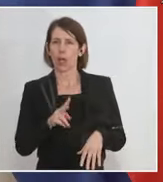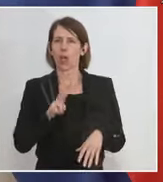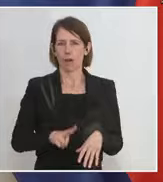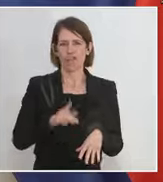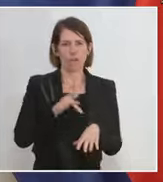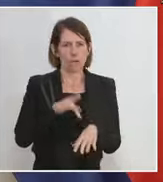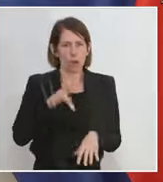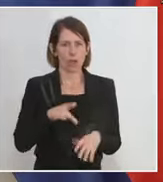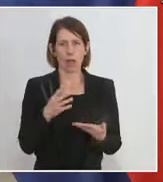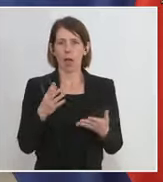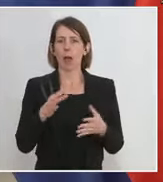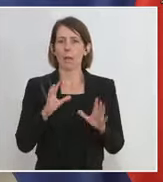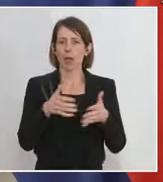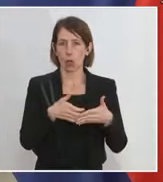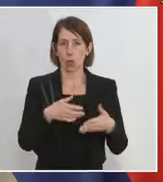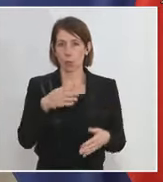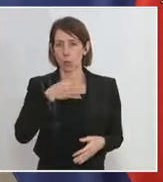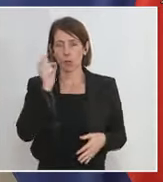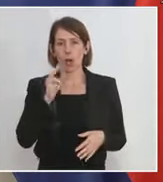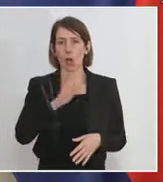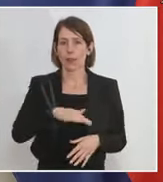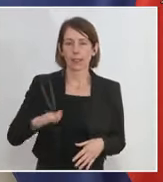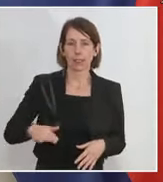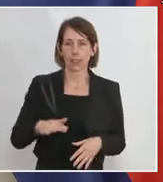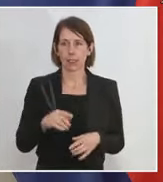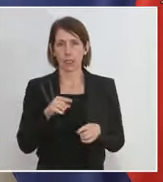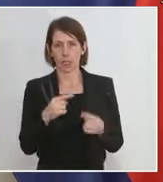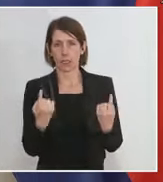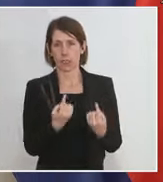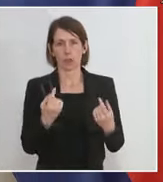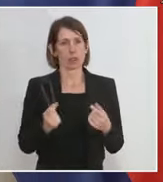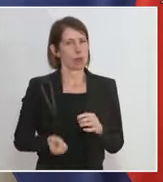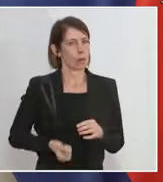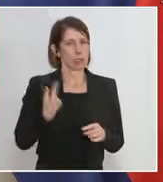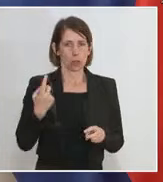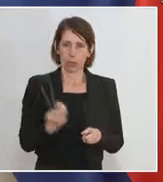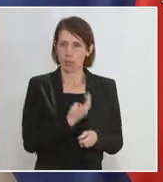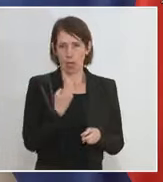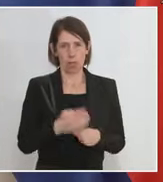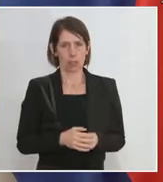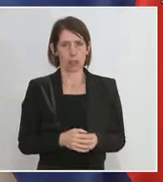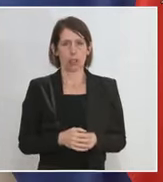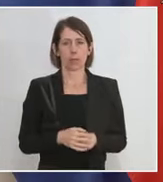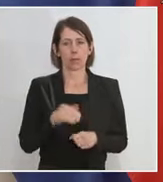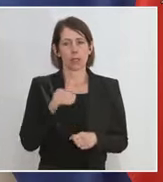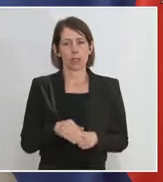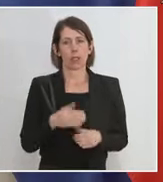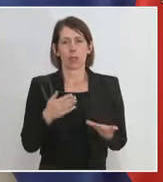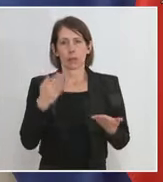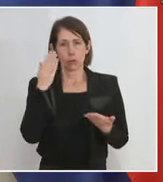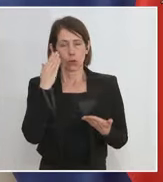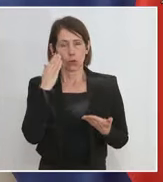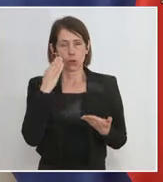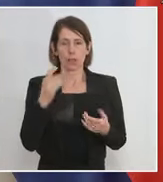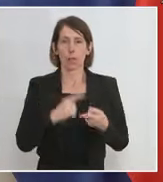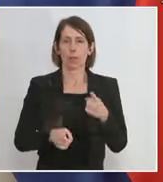Kindern, die jetzige Situation besonders schwierig ist. Wir wissen auch, oder müssen davon ausgehen, dass die bestehenden politischen